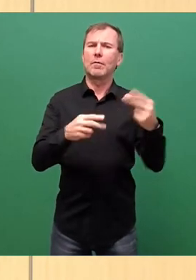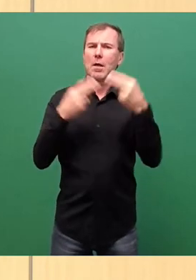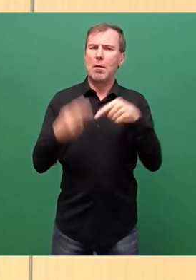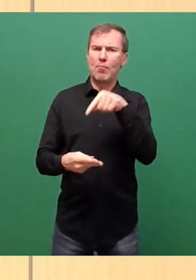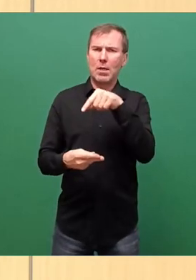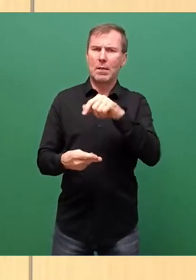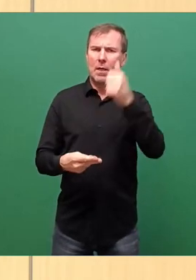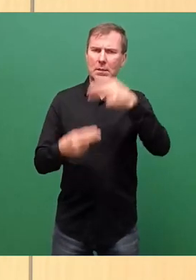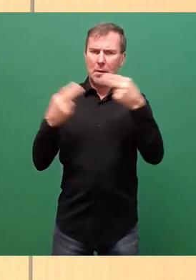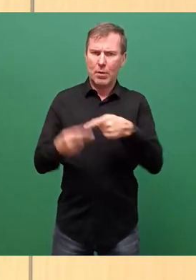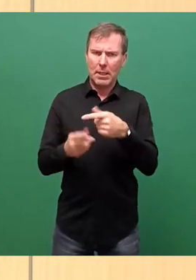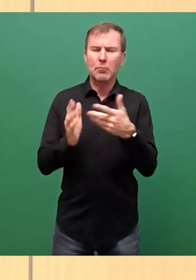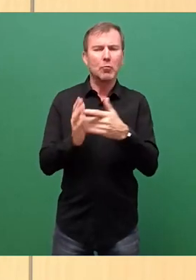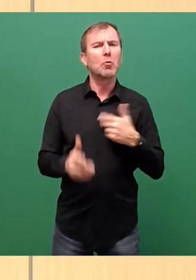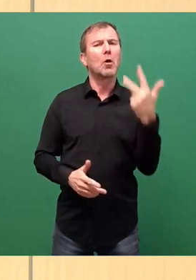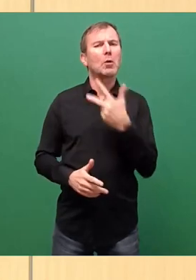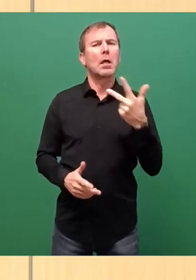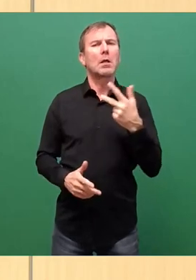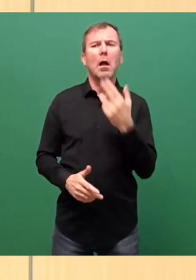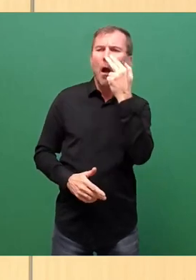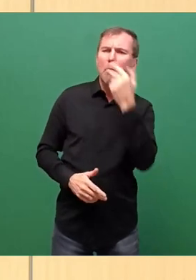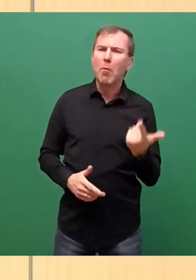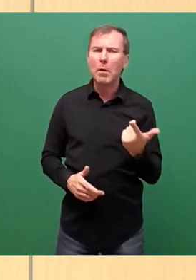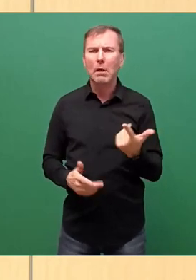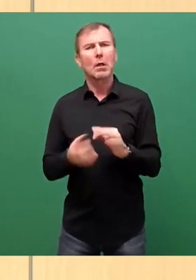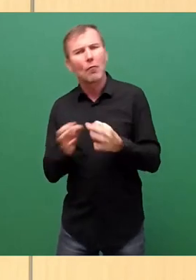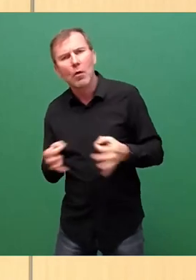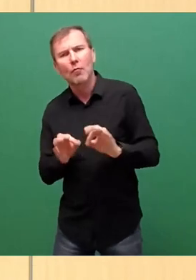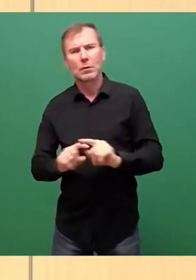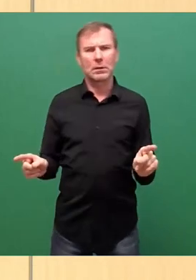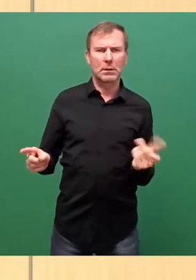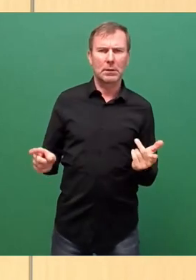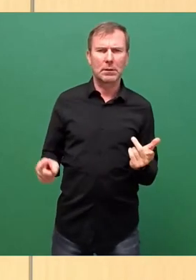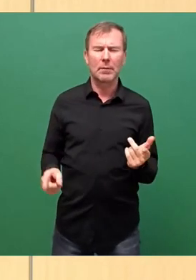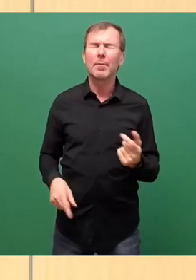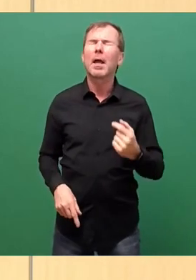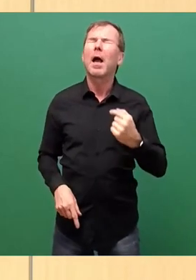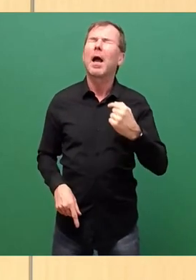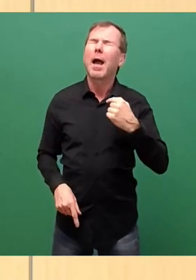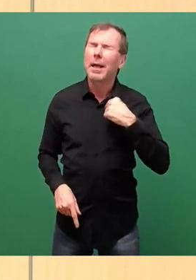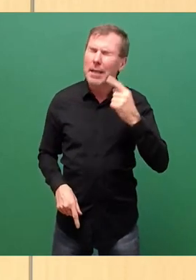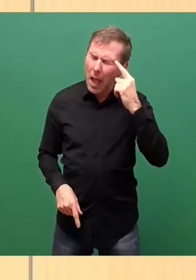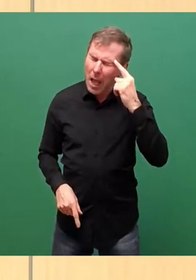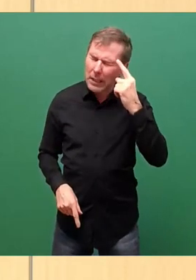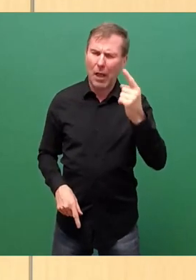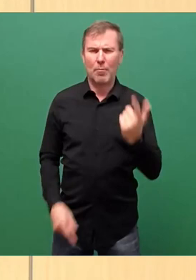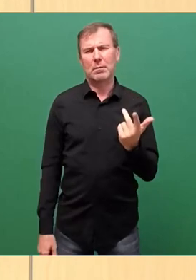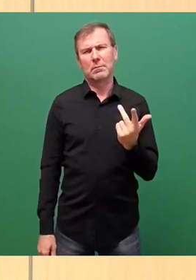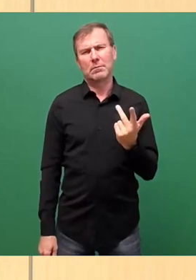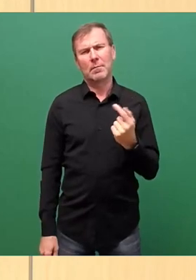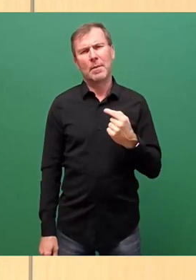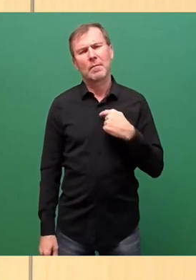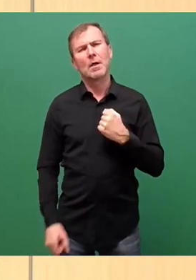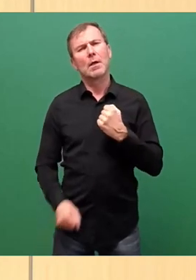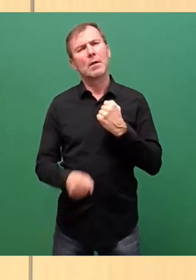Jahre lang ausprobieren, ob das funktioniert. Ich glaube, wir sollten wirklich stolz